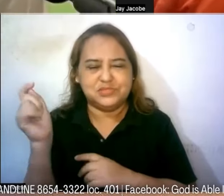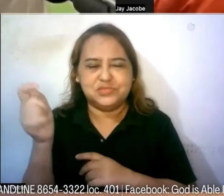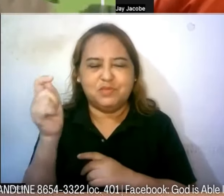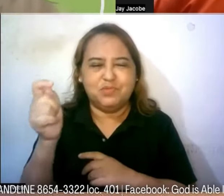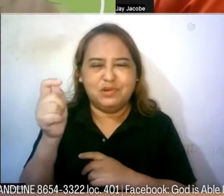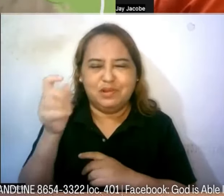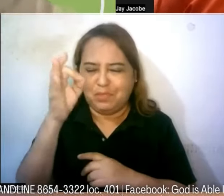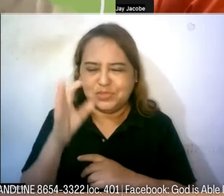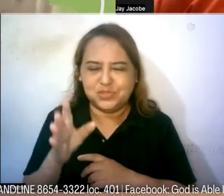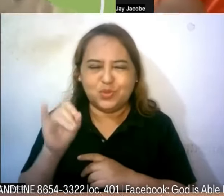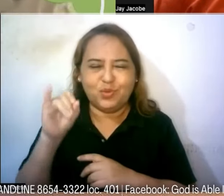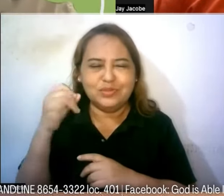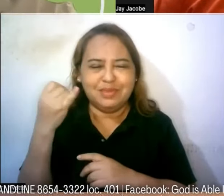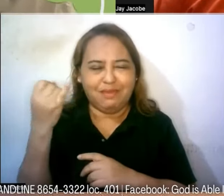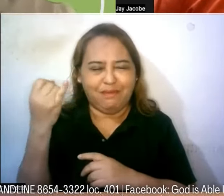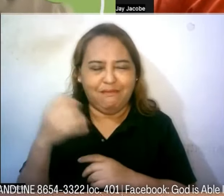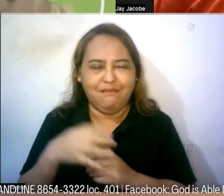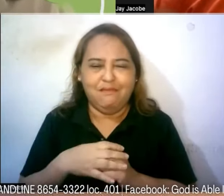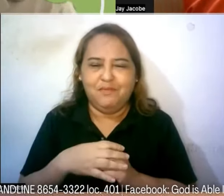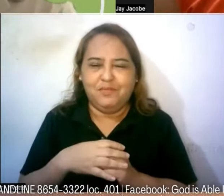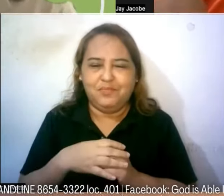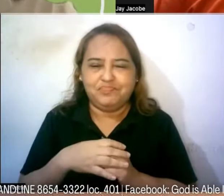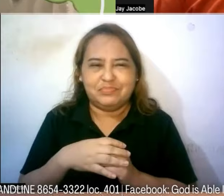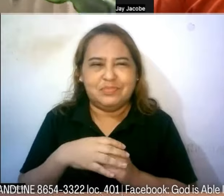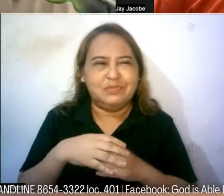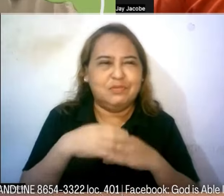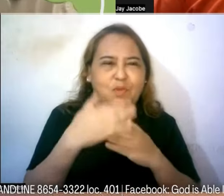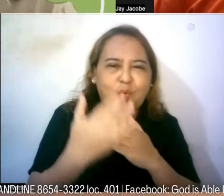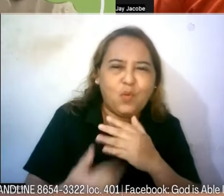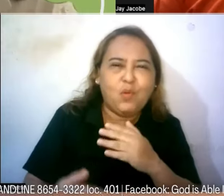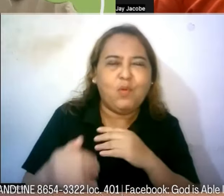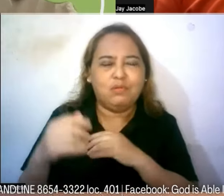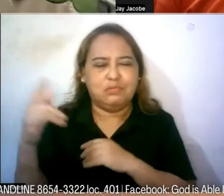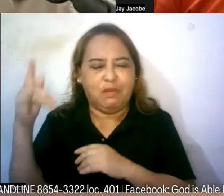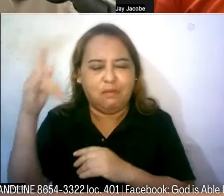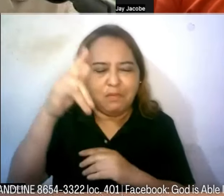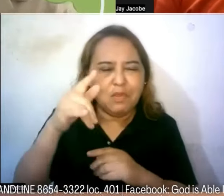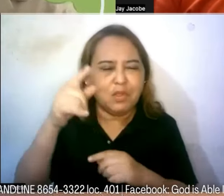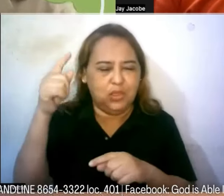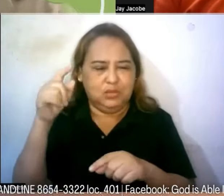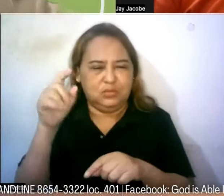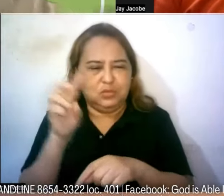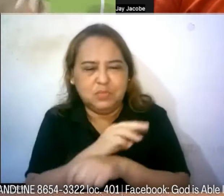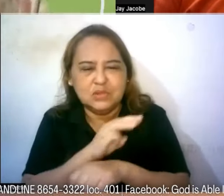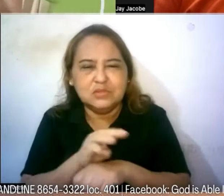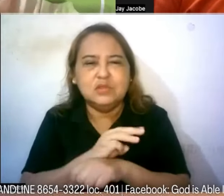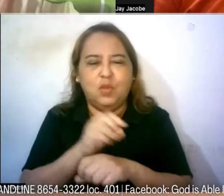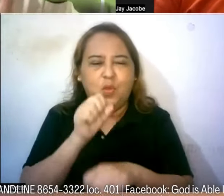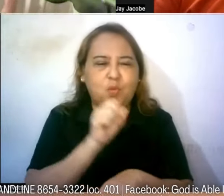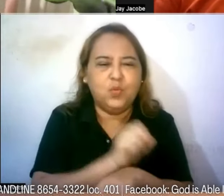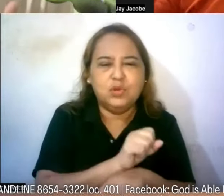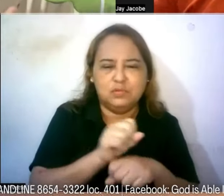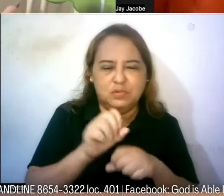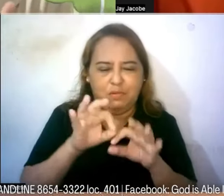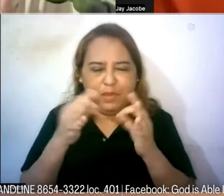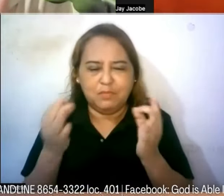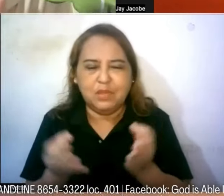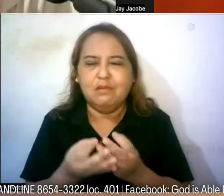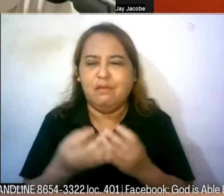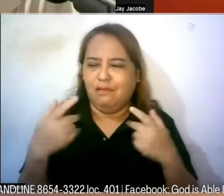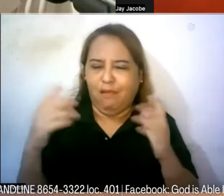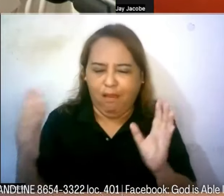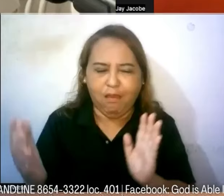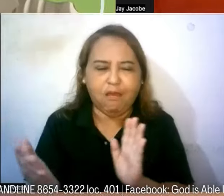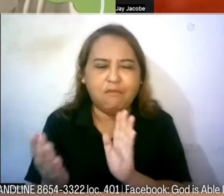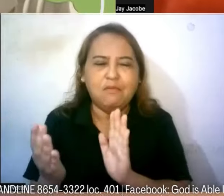ahala ho niya tinawag ho siya sa ibang bansa makapag-ministry makapag-work para sa pamilya doon nagkaroon siya ng encounter sa isang